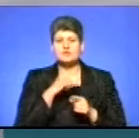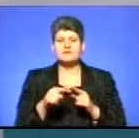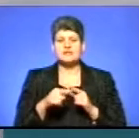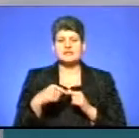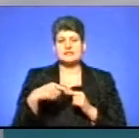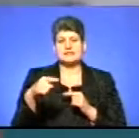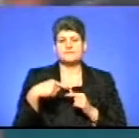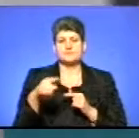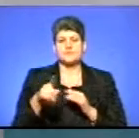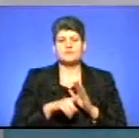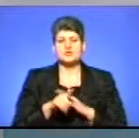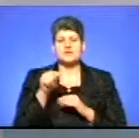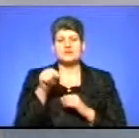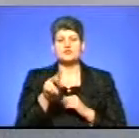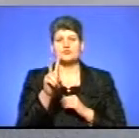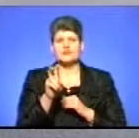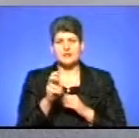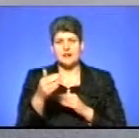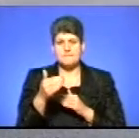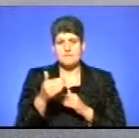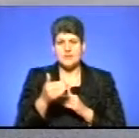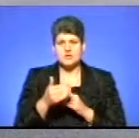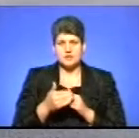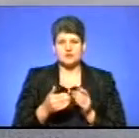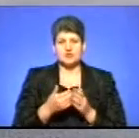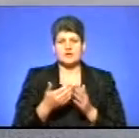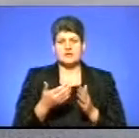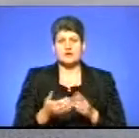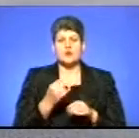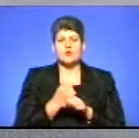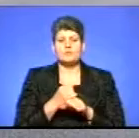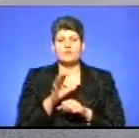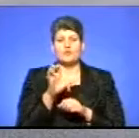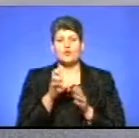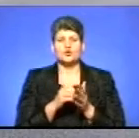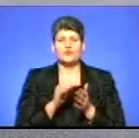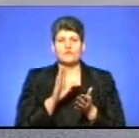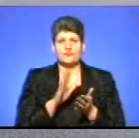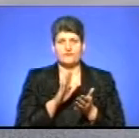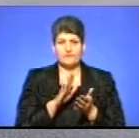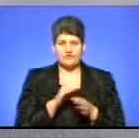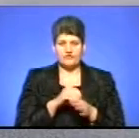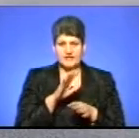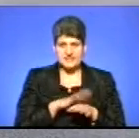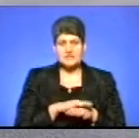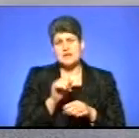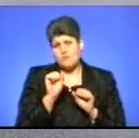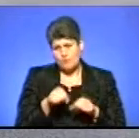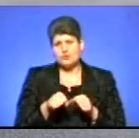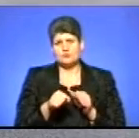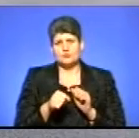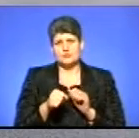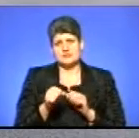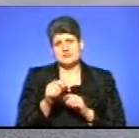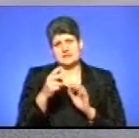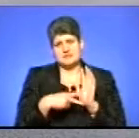починаючи 1200 і вже наближаючи до нас. Робить фотофіксацію, ми можемо виставляти на даний момент за 70